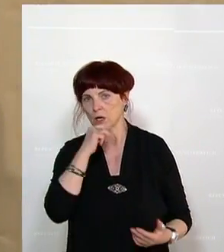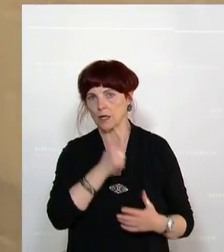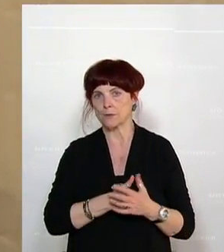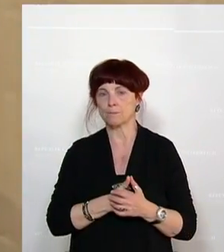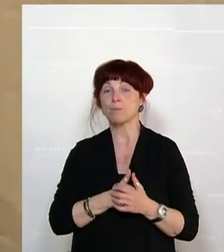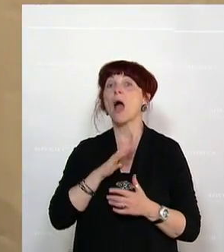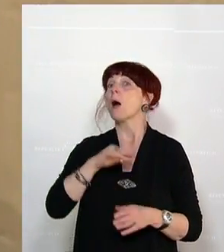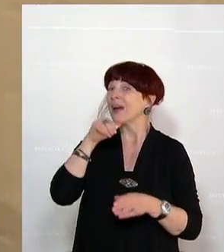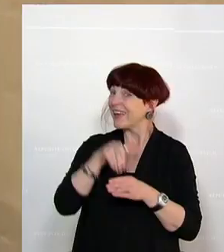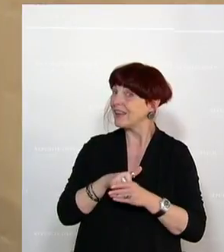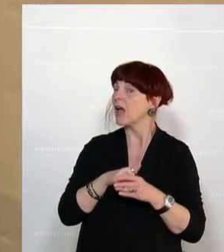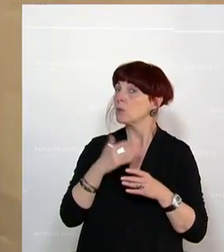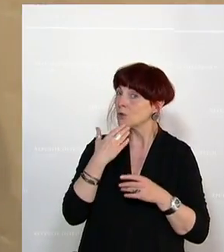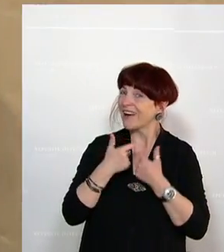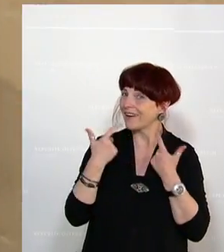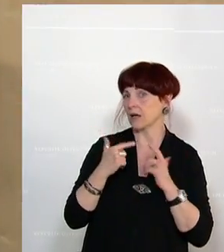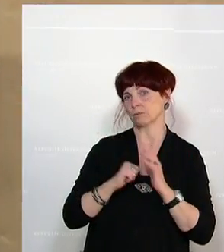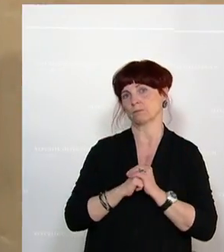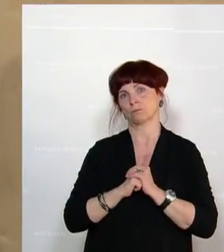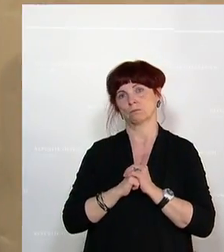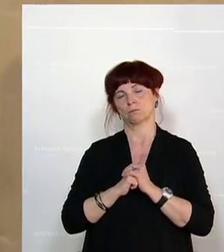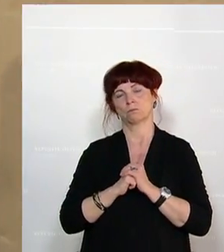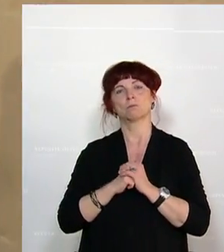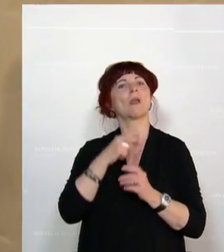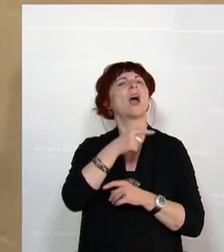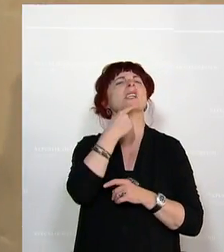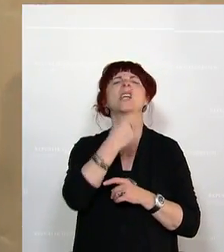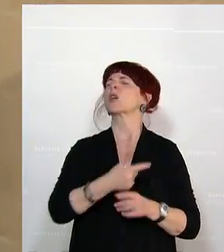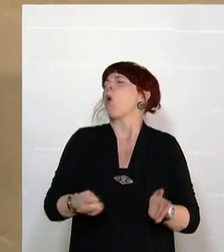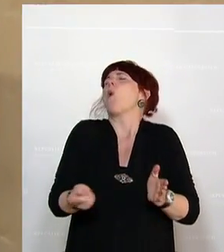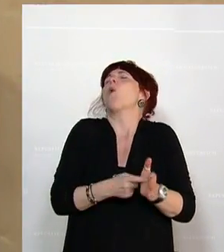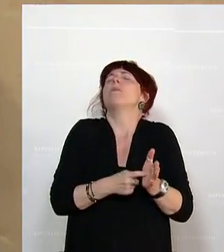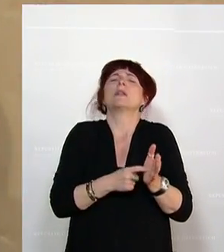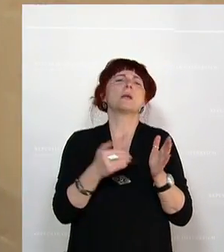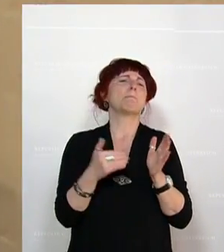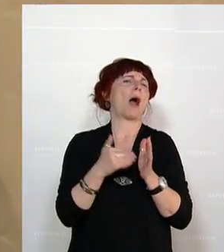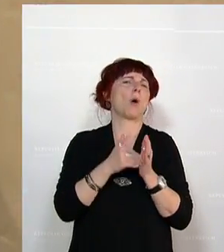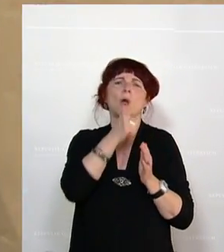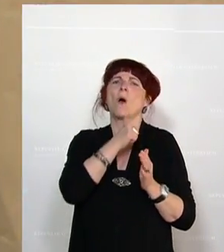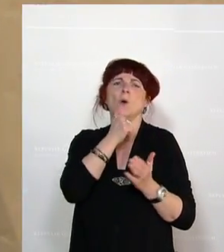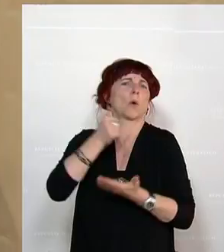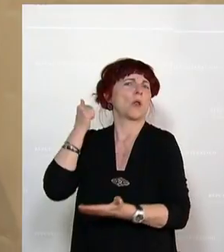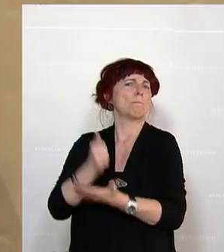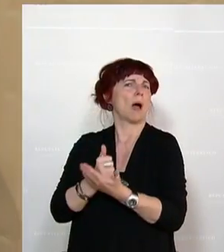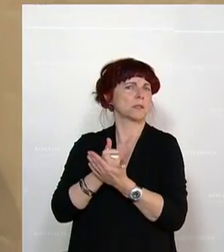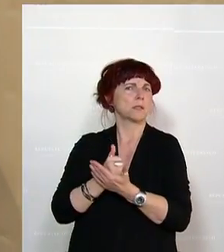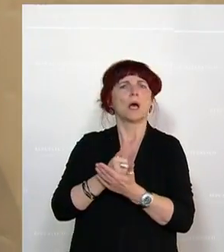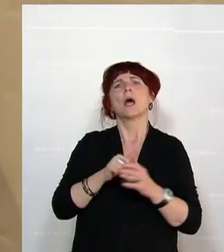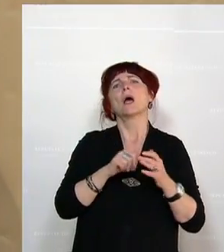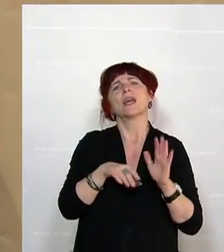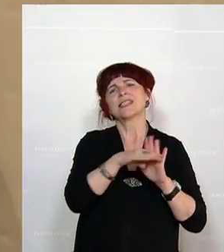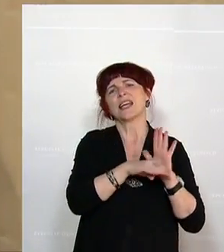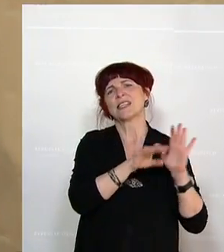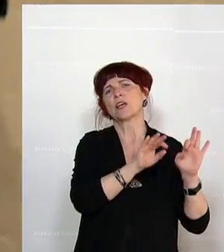was wir denn hier tatsächlich vorliegen haben. Es wird uns verkauft als der dringlich notwendige grüne Pass, die gesetzlichen Vorbereitungen für den grünen Pass.